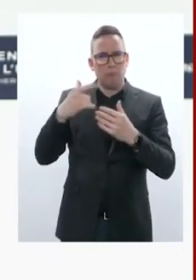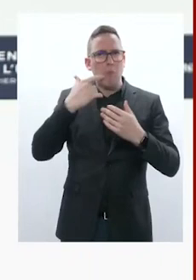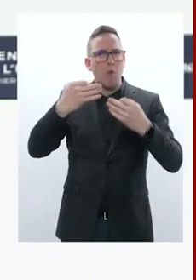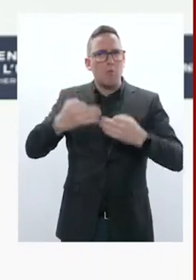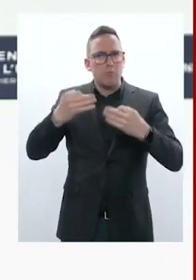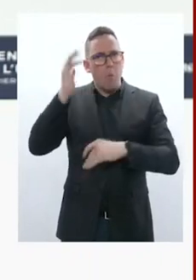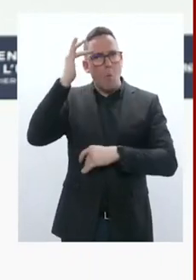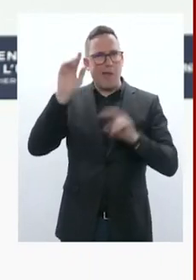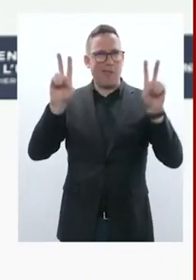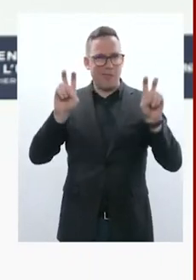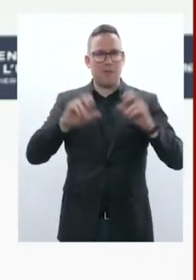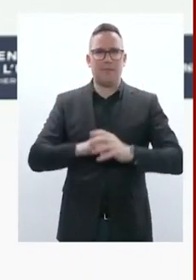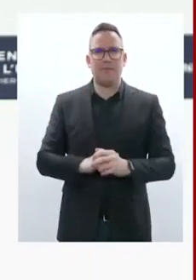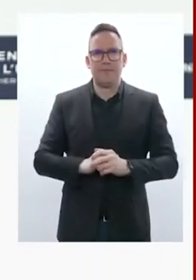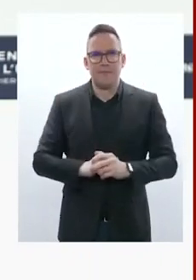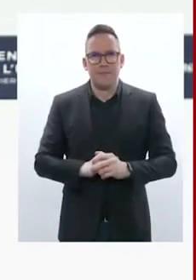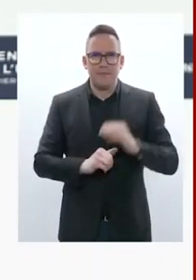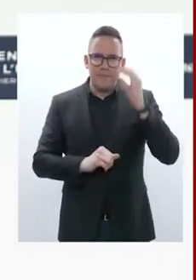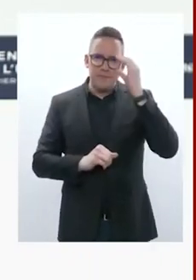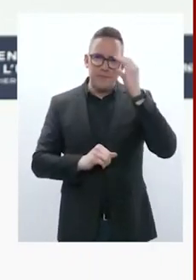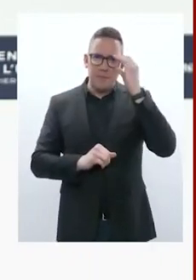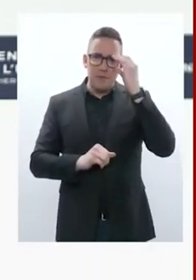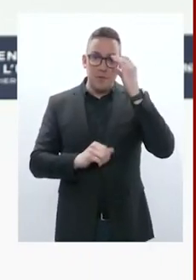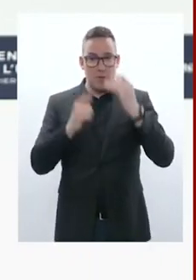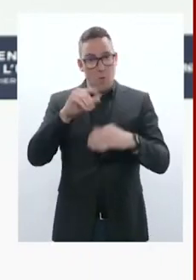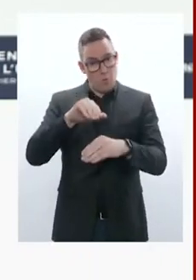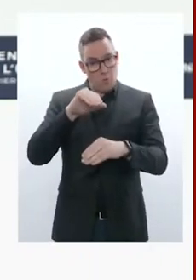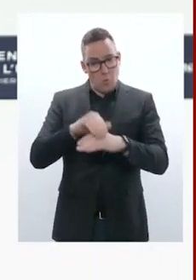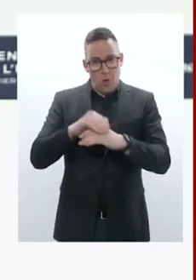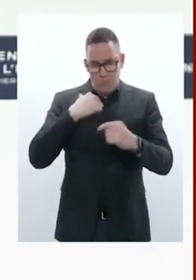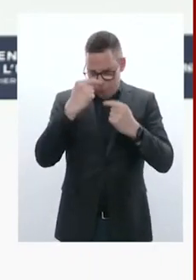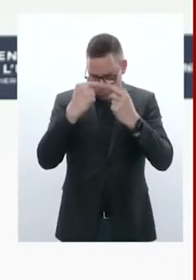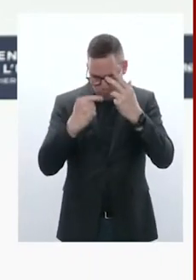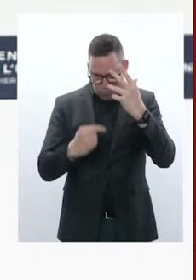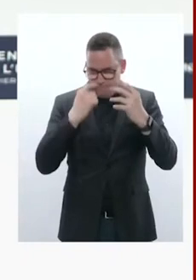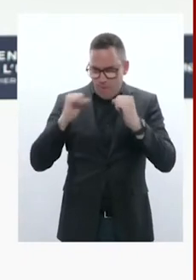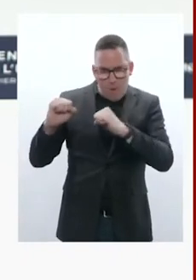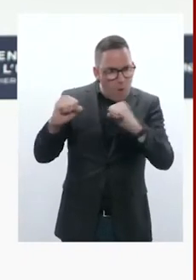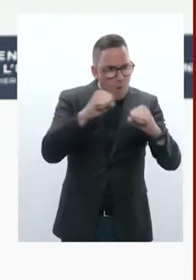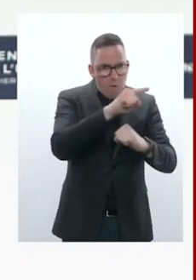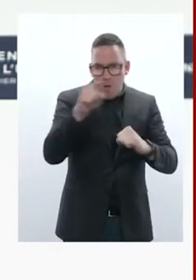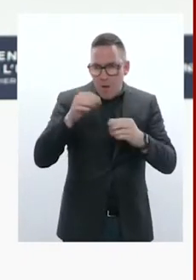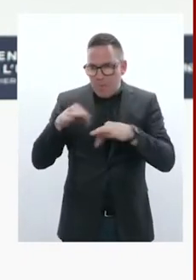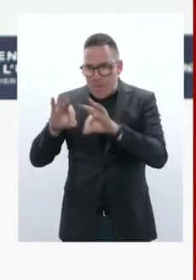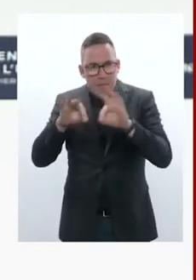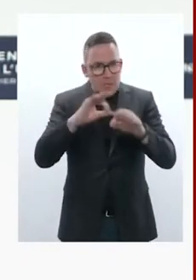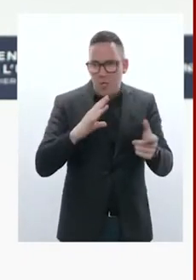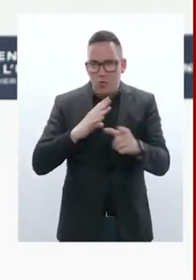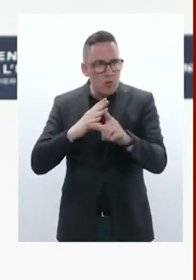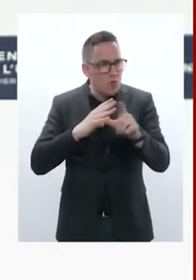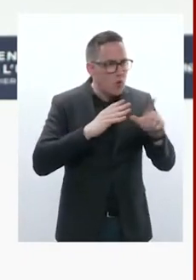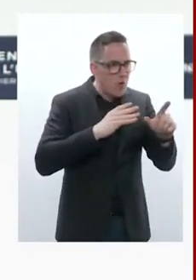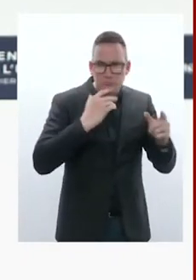de ce soir pour mobiliser toutes les bonnes volontés, les Etats qui ont des capacités, qui ont commencé ou sont prêts à livrer des équipements